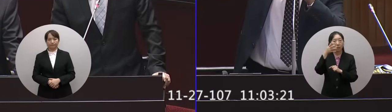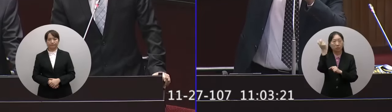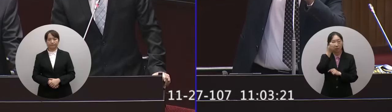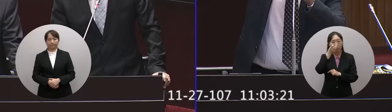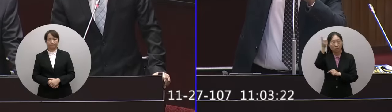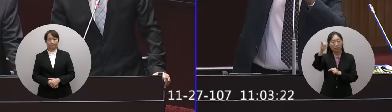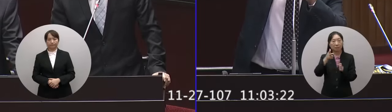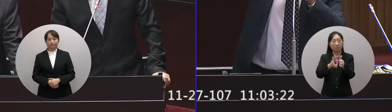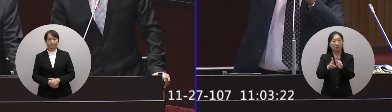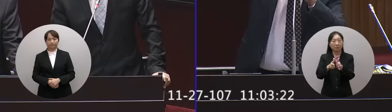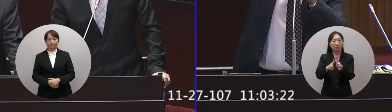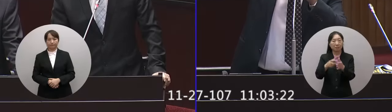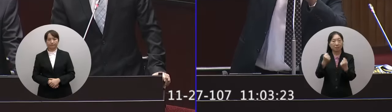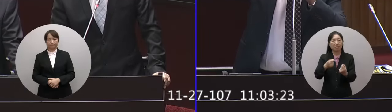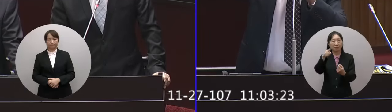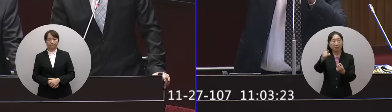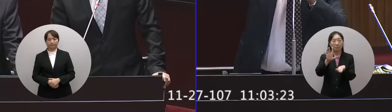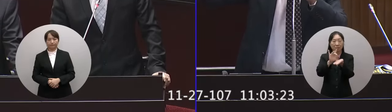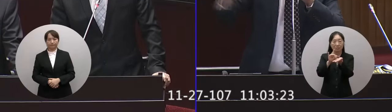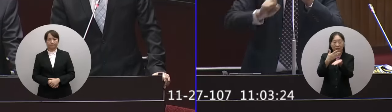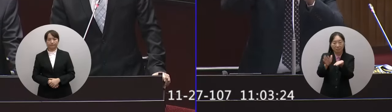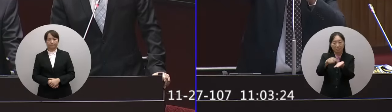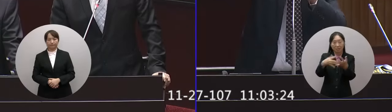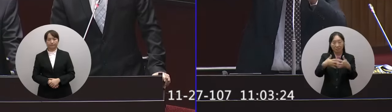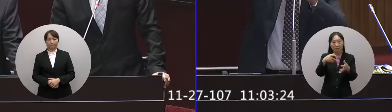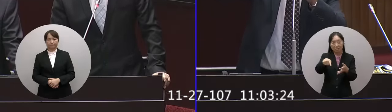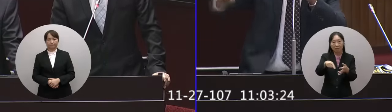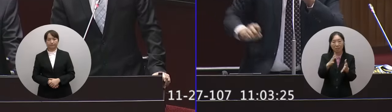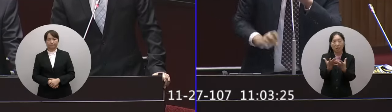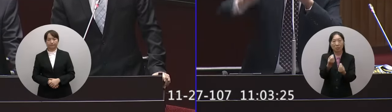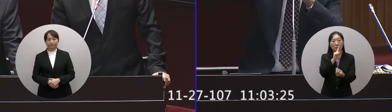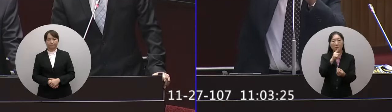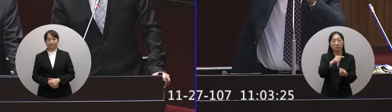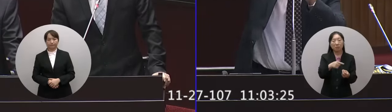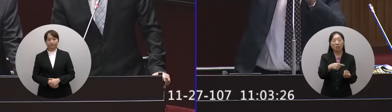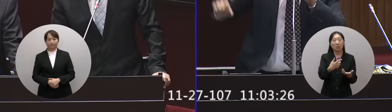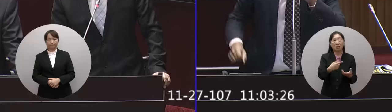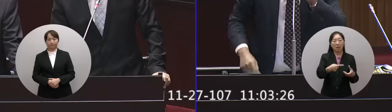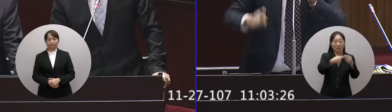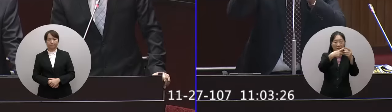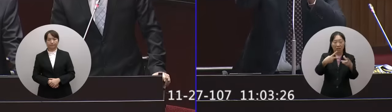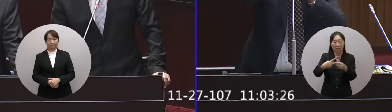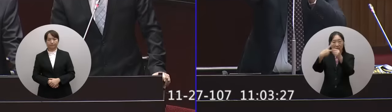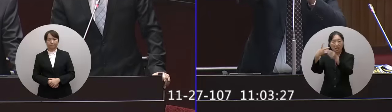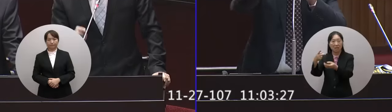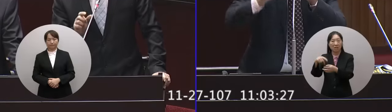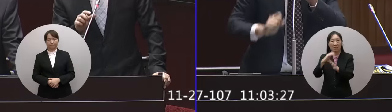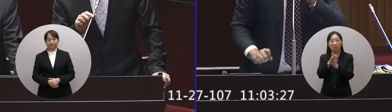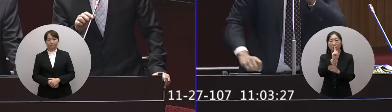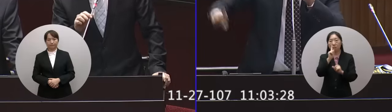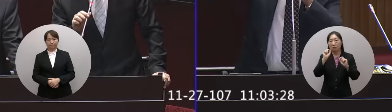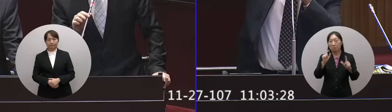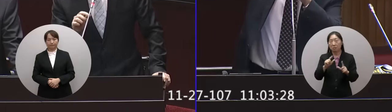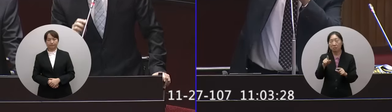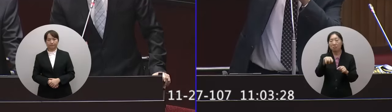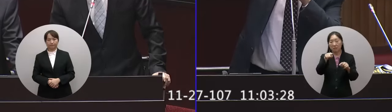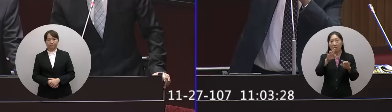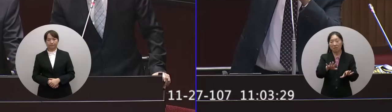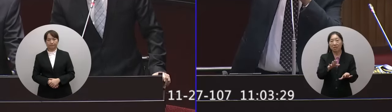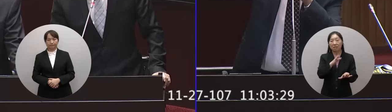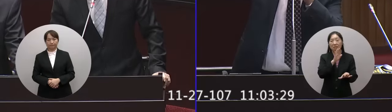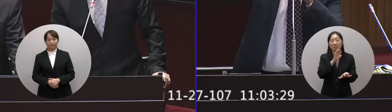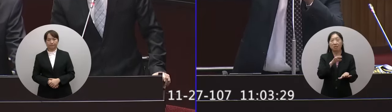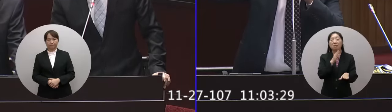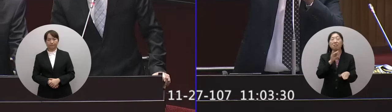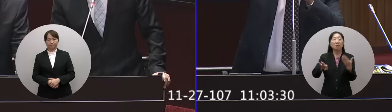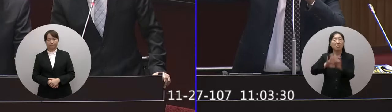在中空絲膜除濕器裡面沒有所謂的第一版沒有所謂的第二版你現在背的答案是另外